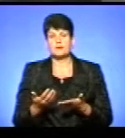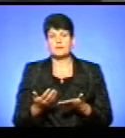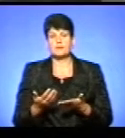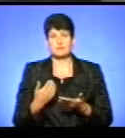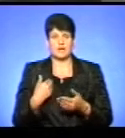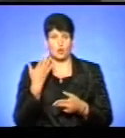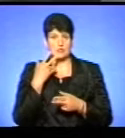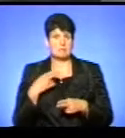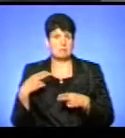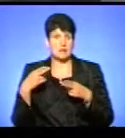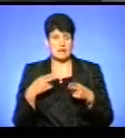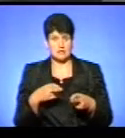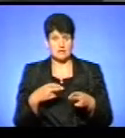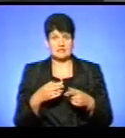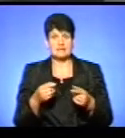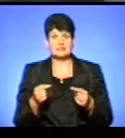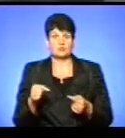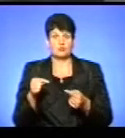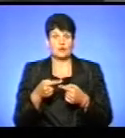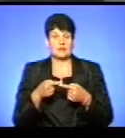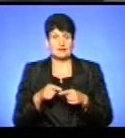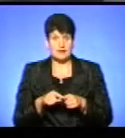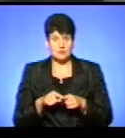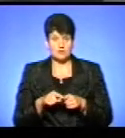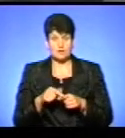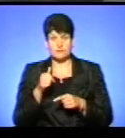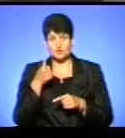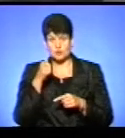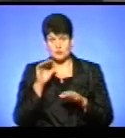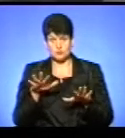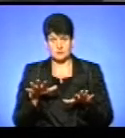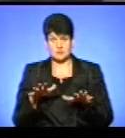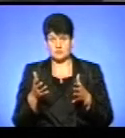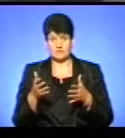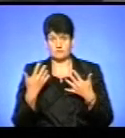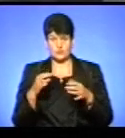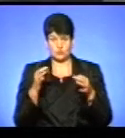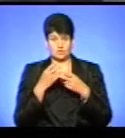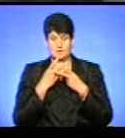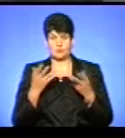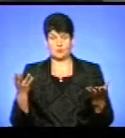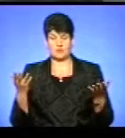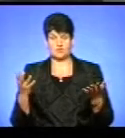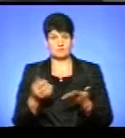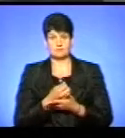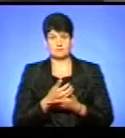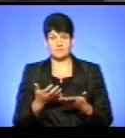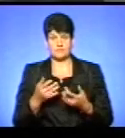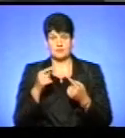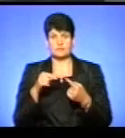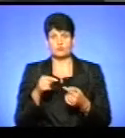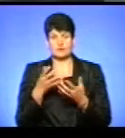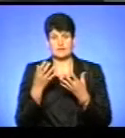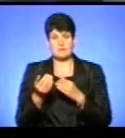ми коли приїхали там з відповідної техніки і на вчорашньому місці розташування, ми вже нічого не побачили. Відповідно, день